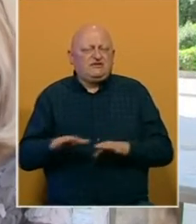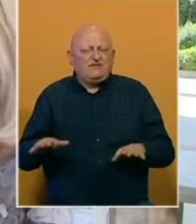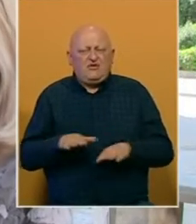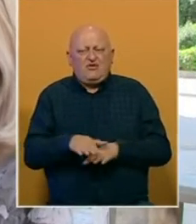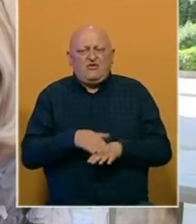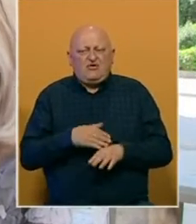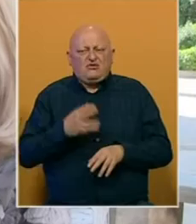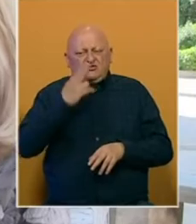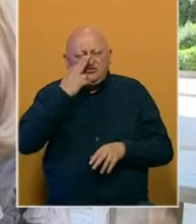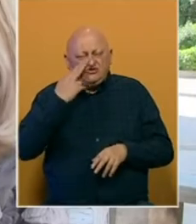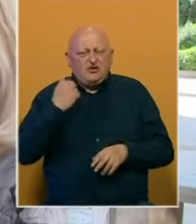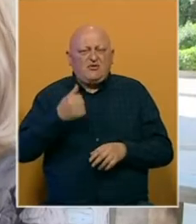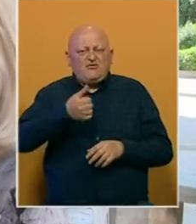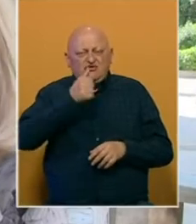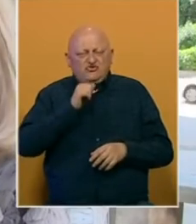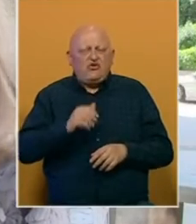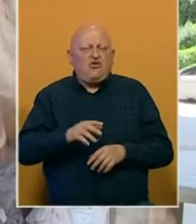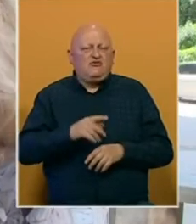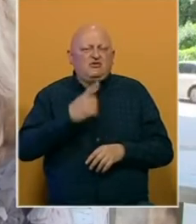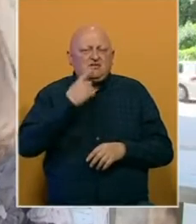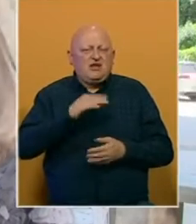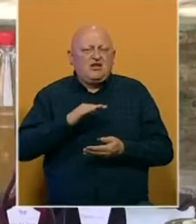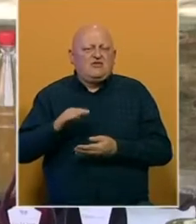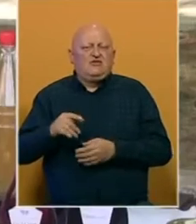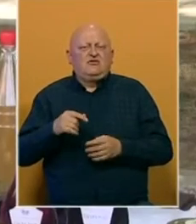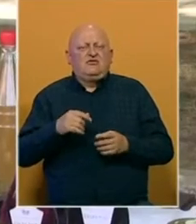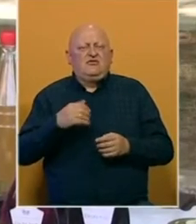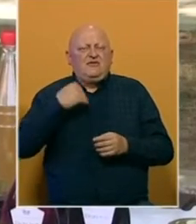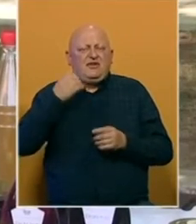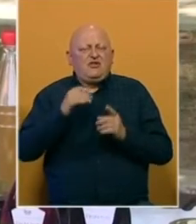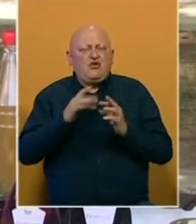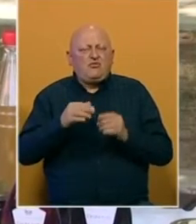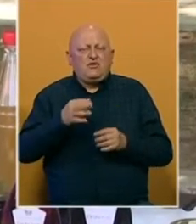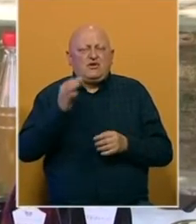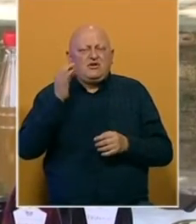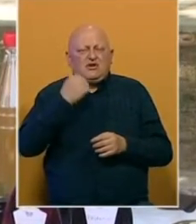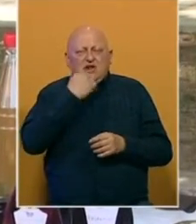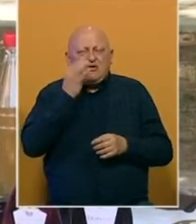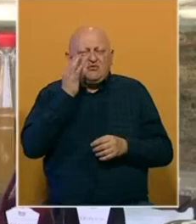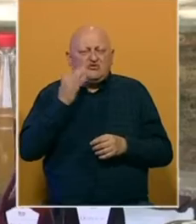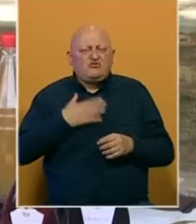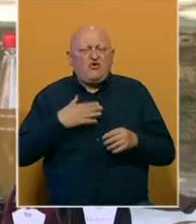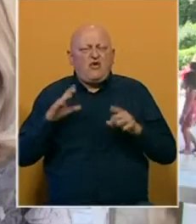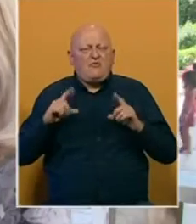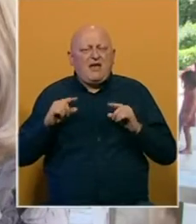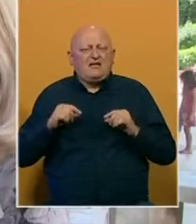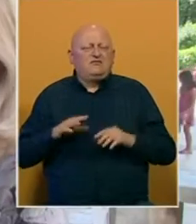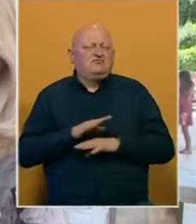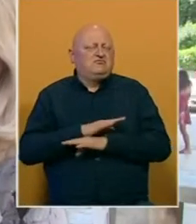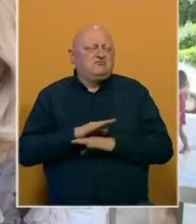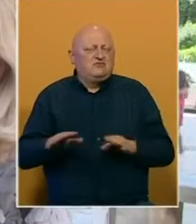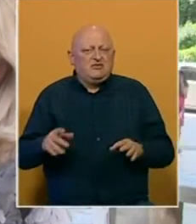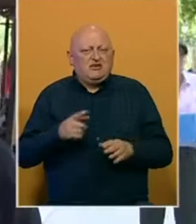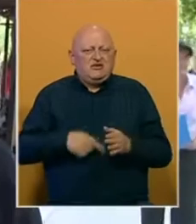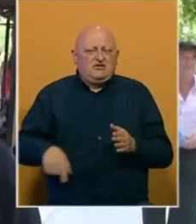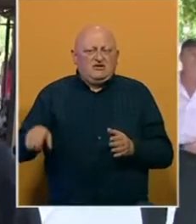tu su džemovi, sokovi, slatka šta znam, kupinovo vino, jabukovo sirće, imamo i med svoj tako da to hvedamo da